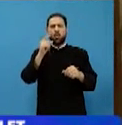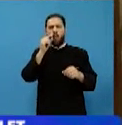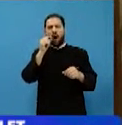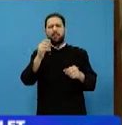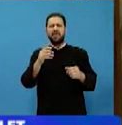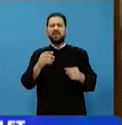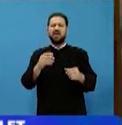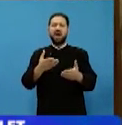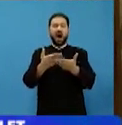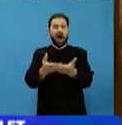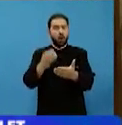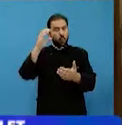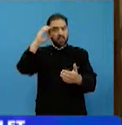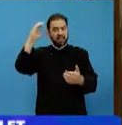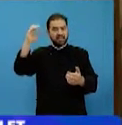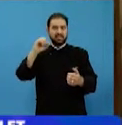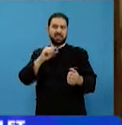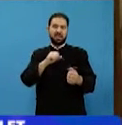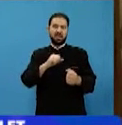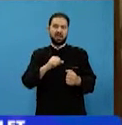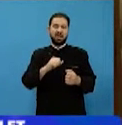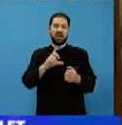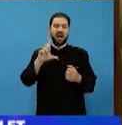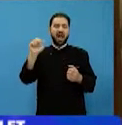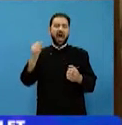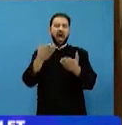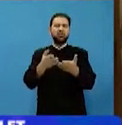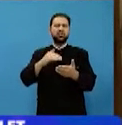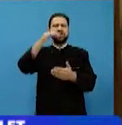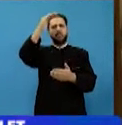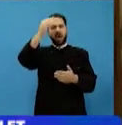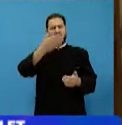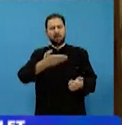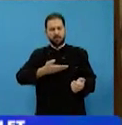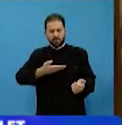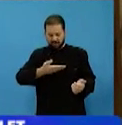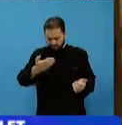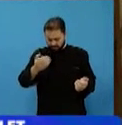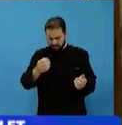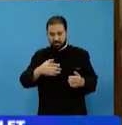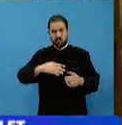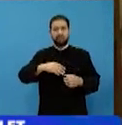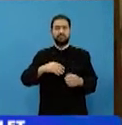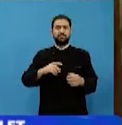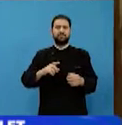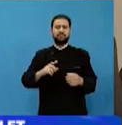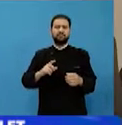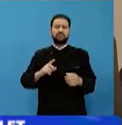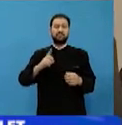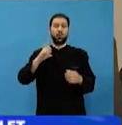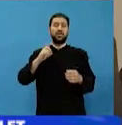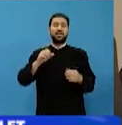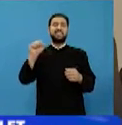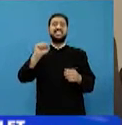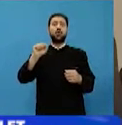înșine, îndrăznesc să spun, la acest mare părinte trăitor în secolul al XX-lea